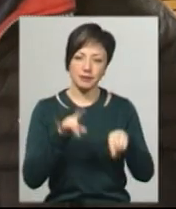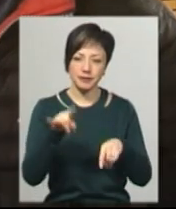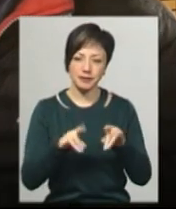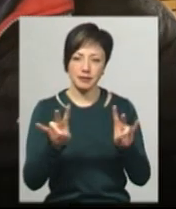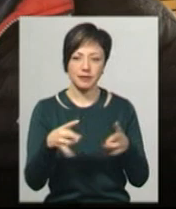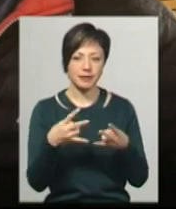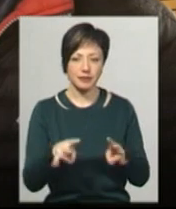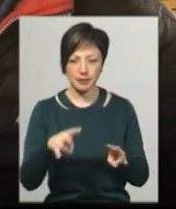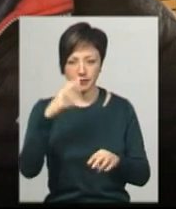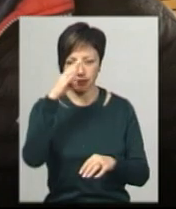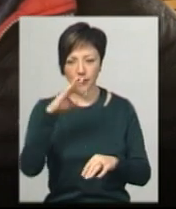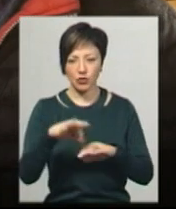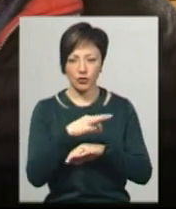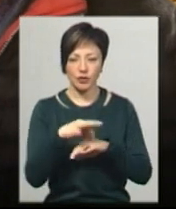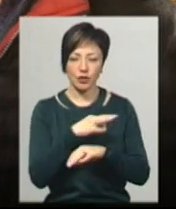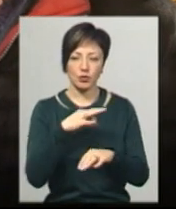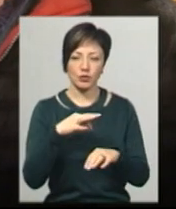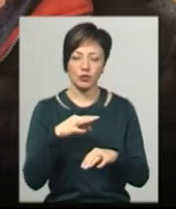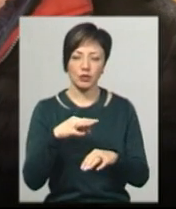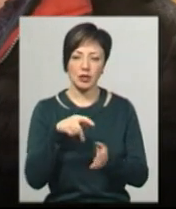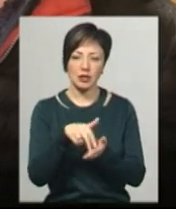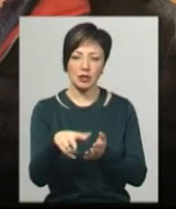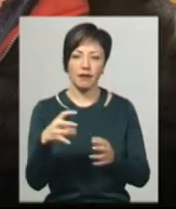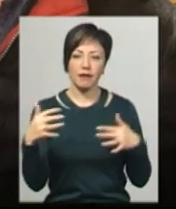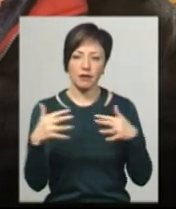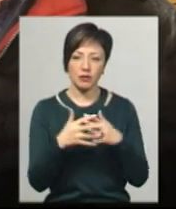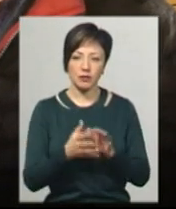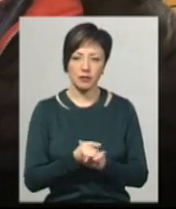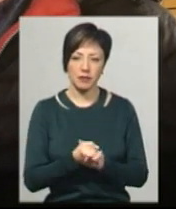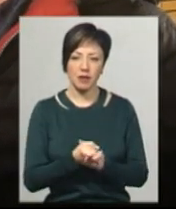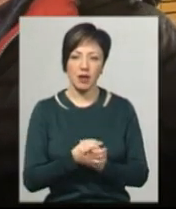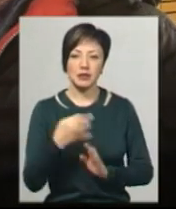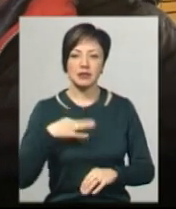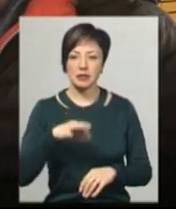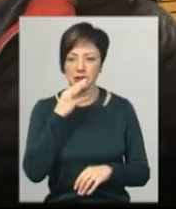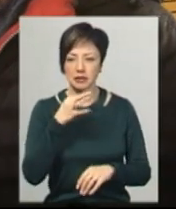так. Дій Максим каже, ти вже старий.